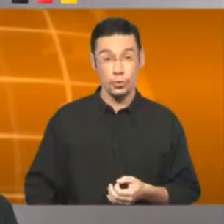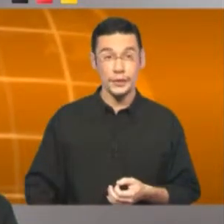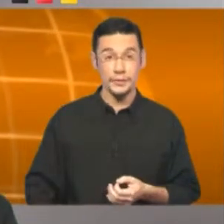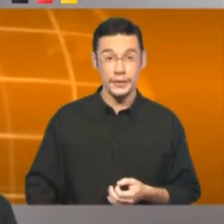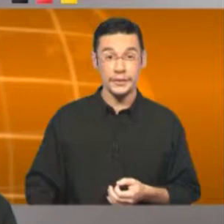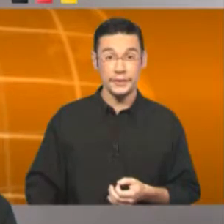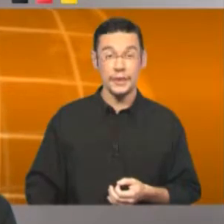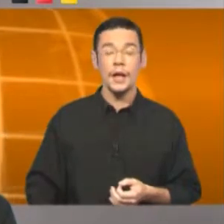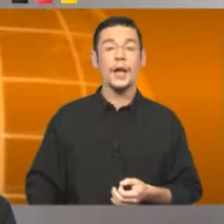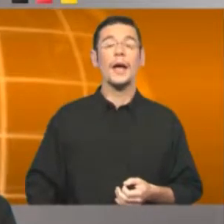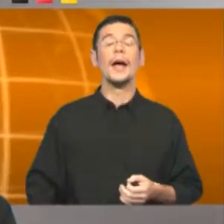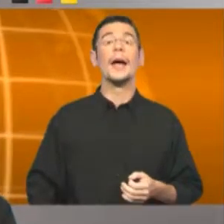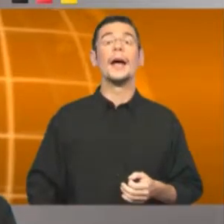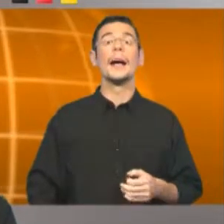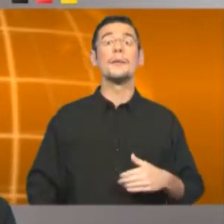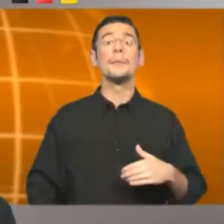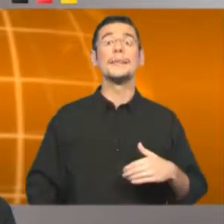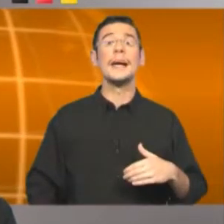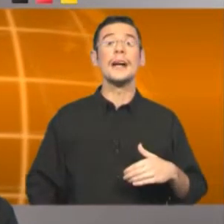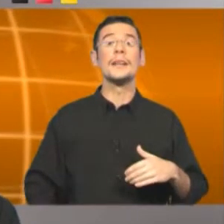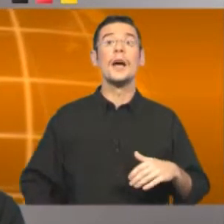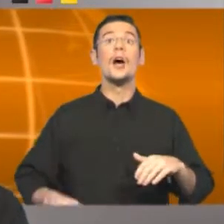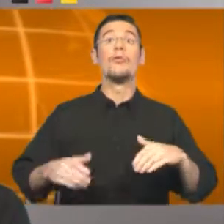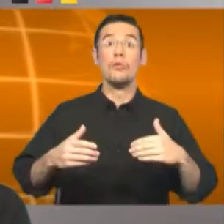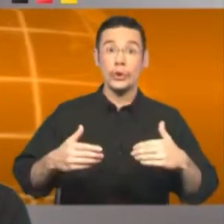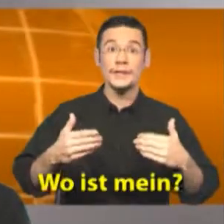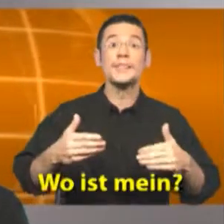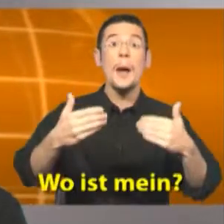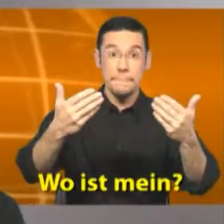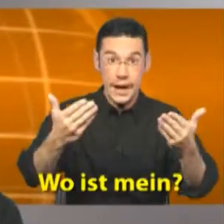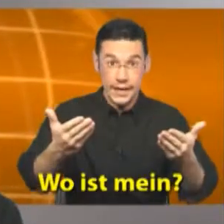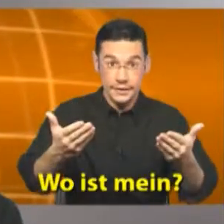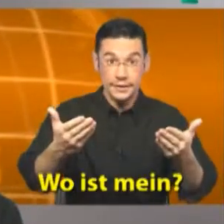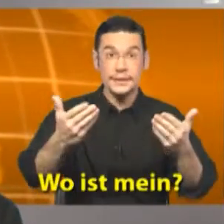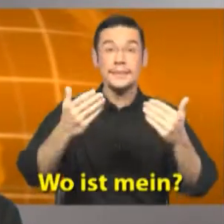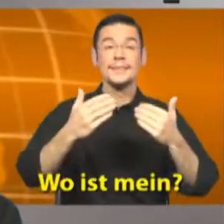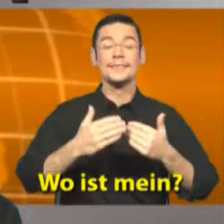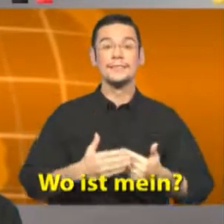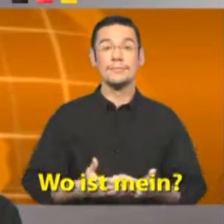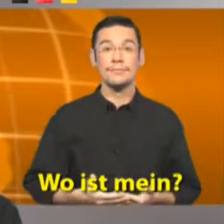kann meinen Schuh nicht finden. Kann mir jemand sagen Wo ist mein